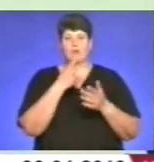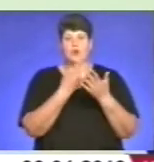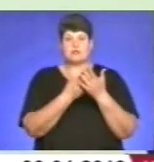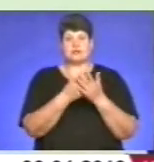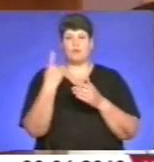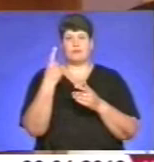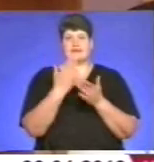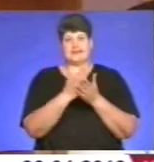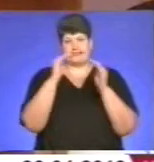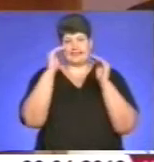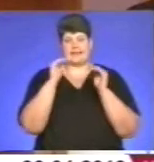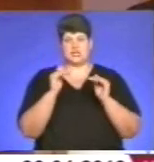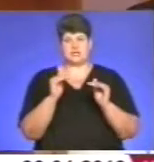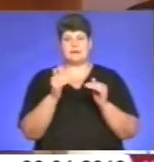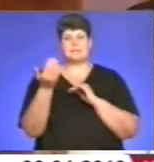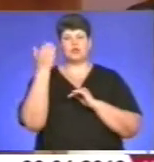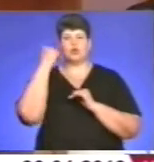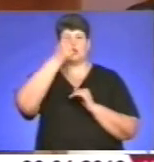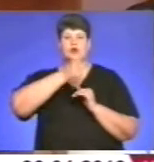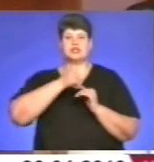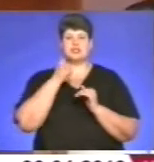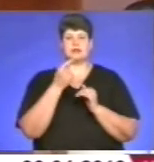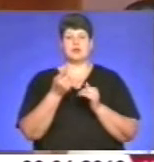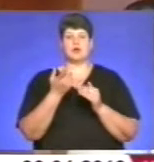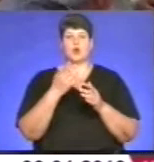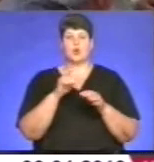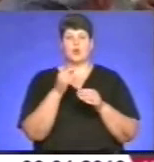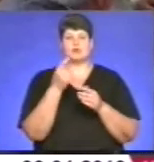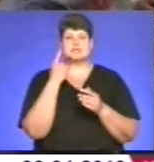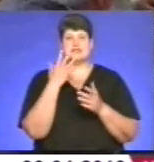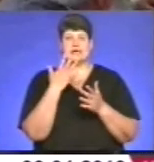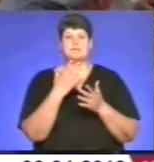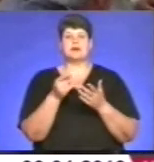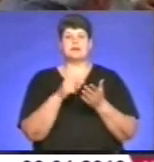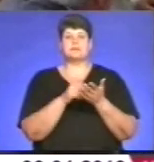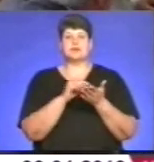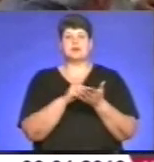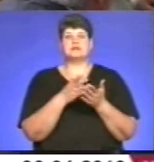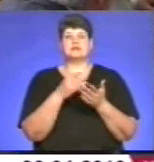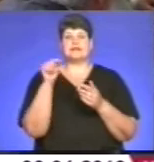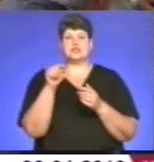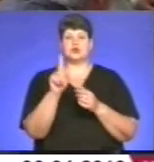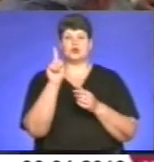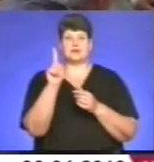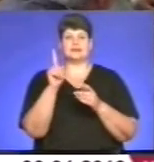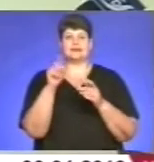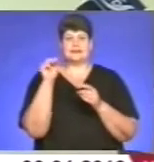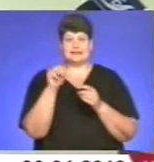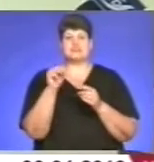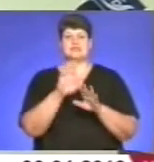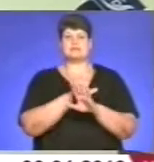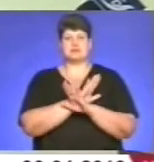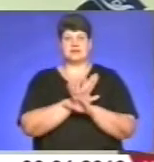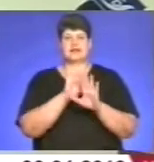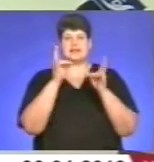набагато нижчим. За минулорічними оцінками Міжнародної організації праці, 321 тисяча смертей трапляється внаслідок нещасних